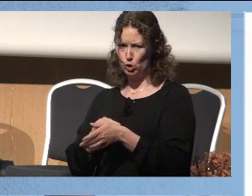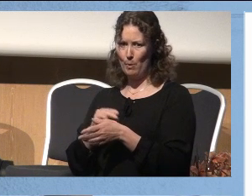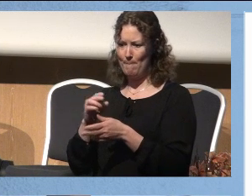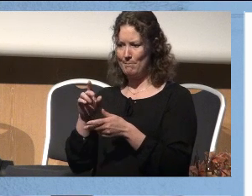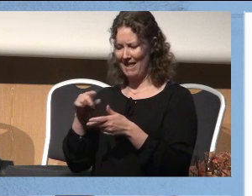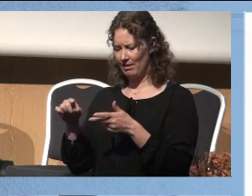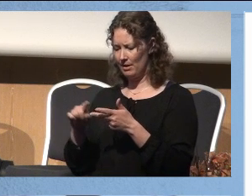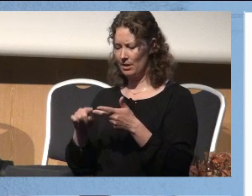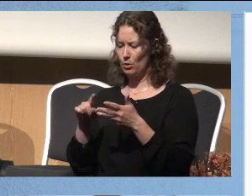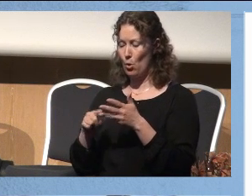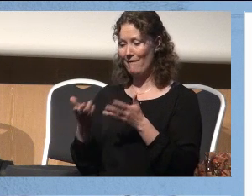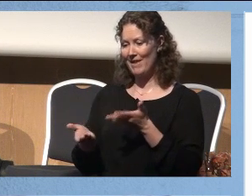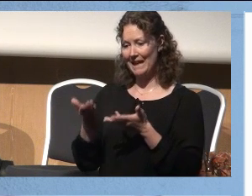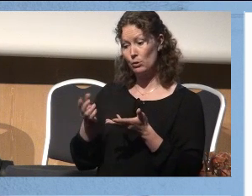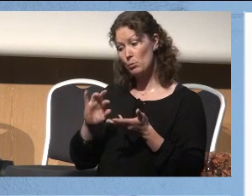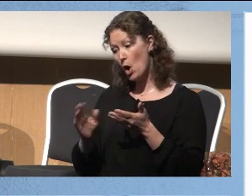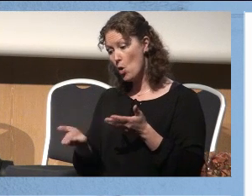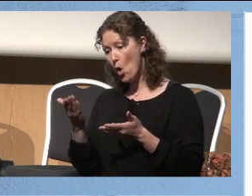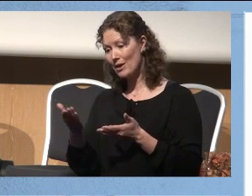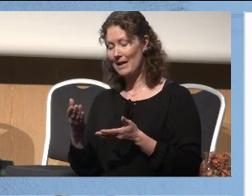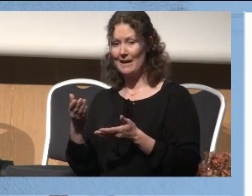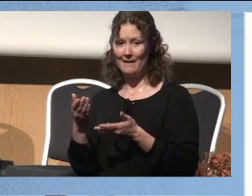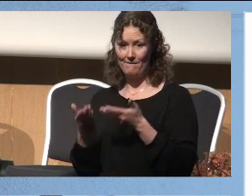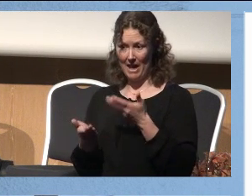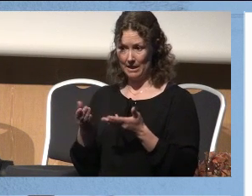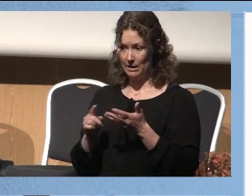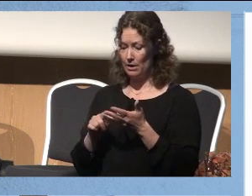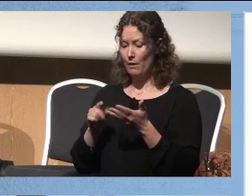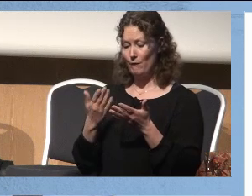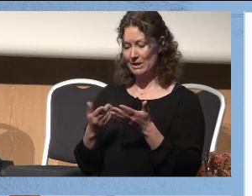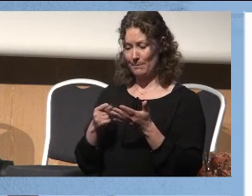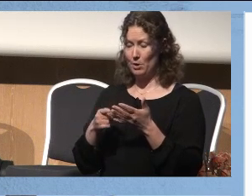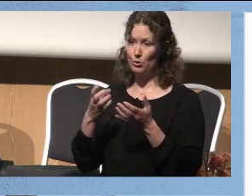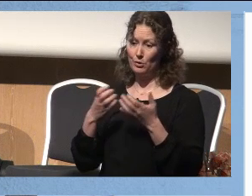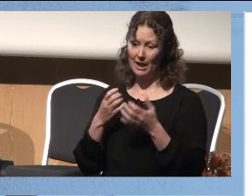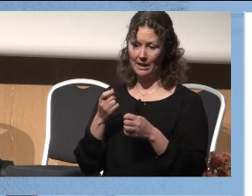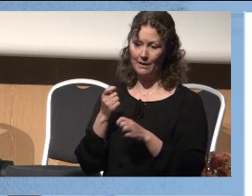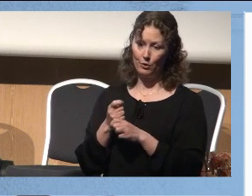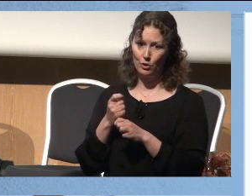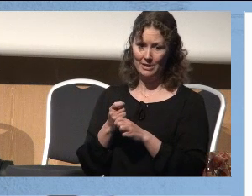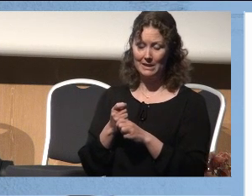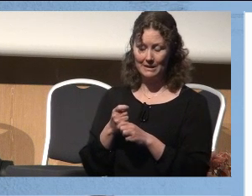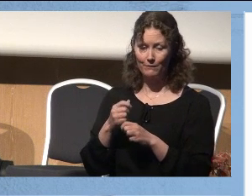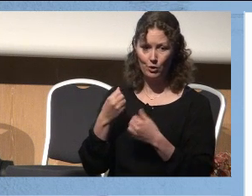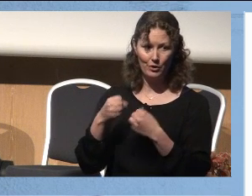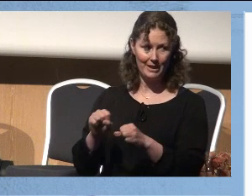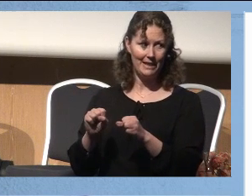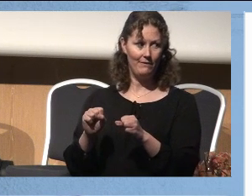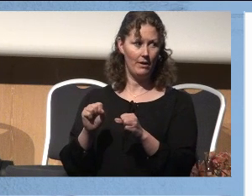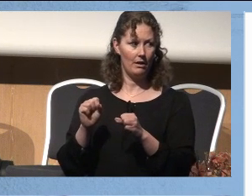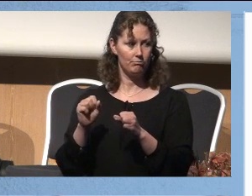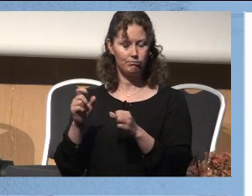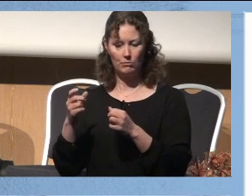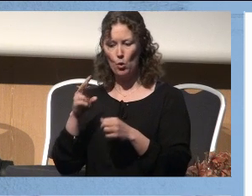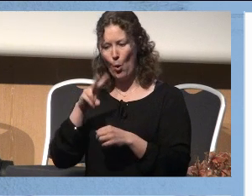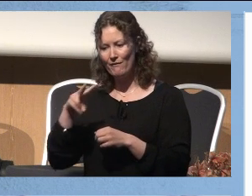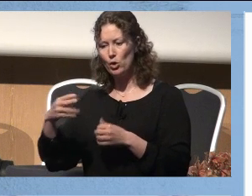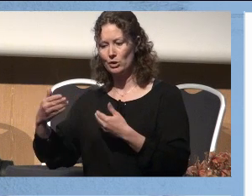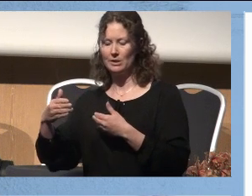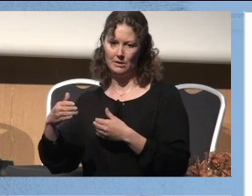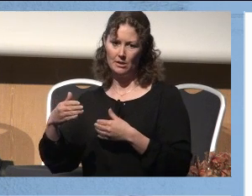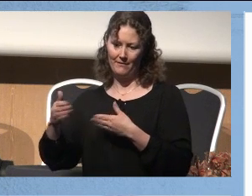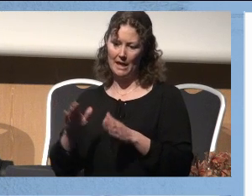er den vekten som forteller om du har økt i vekt. For eksempel akkurat det du trenger nesten for å drive en overvåkningsavdeling, i hvert fall for å overvåke en